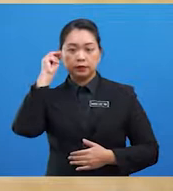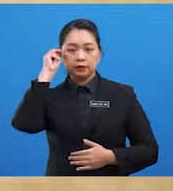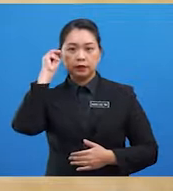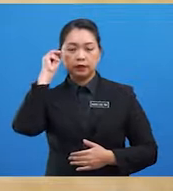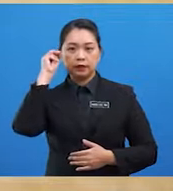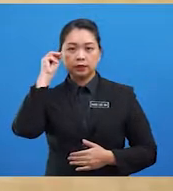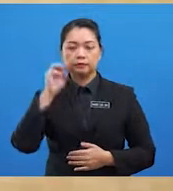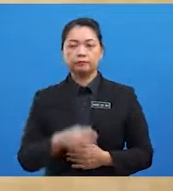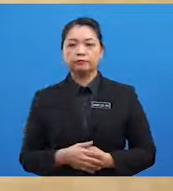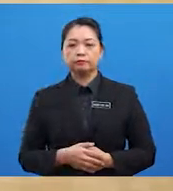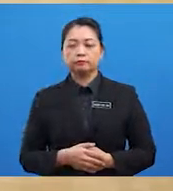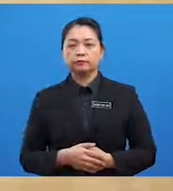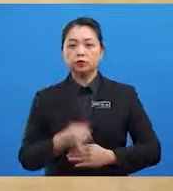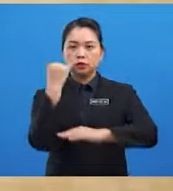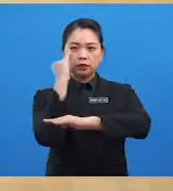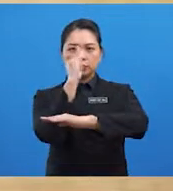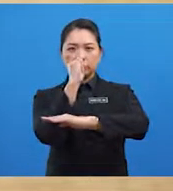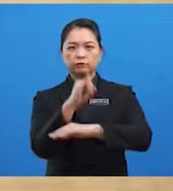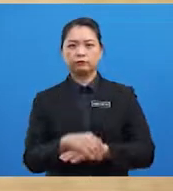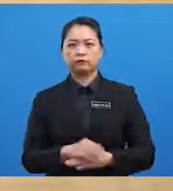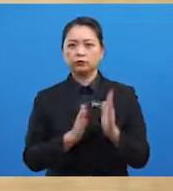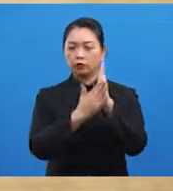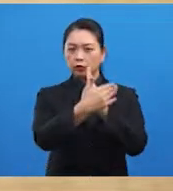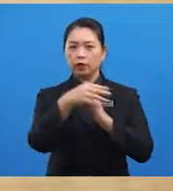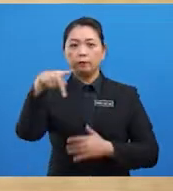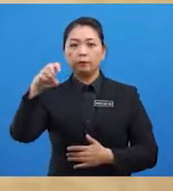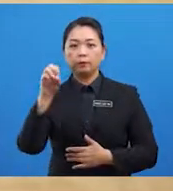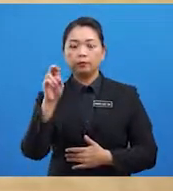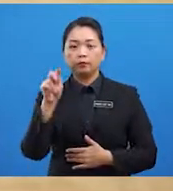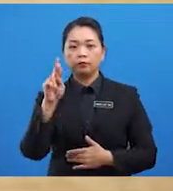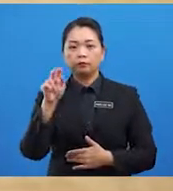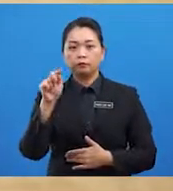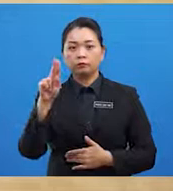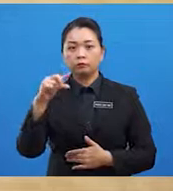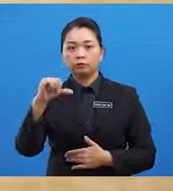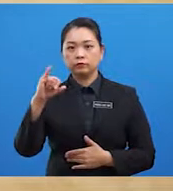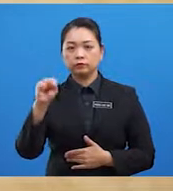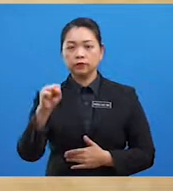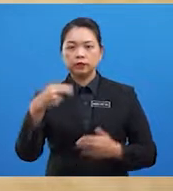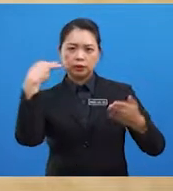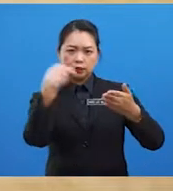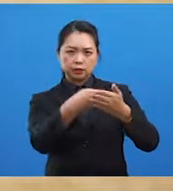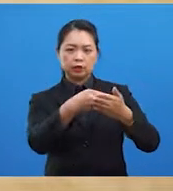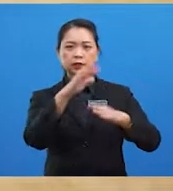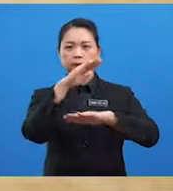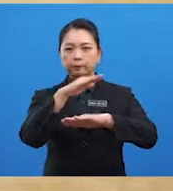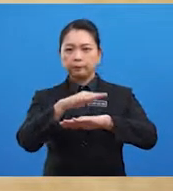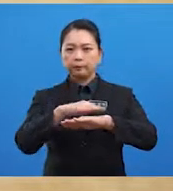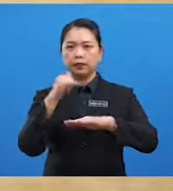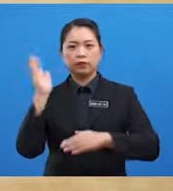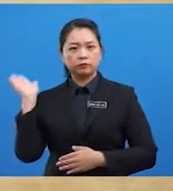sememangnya diiktiraf oleh Portugis sehingga beliau digelar Malemo